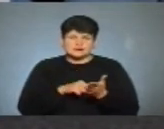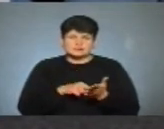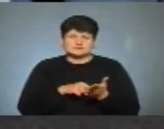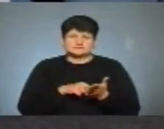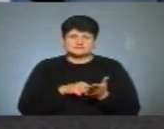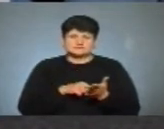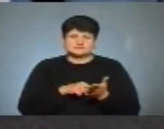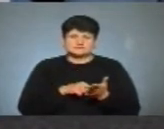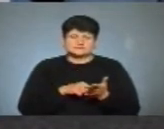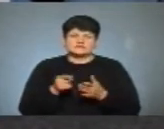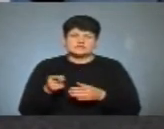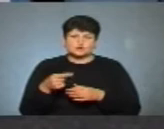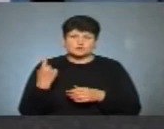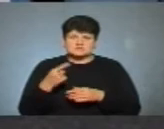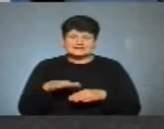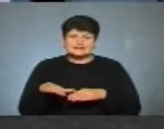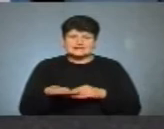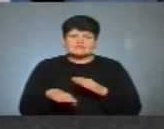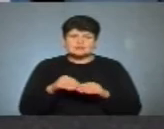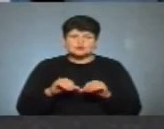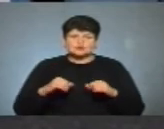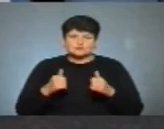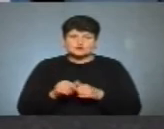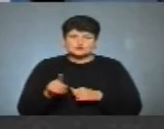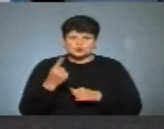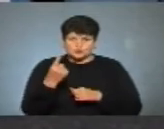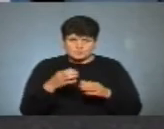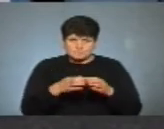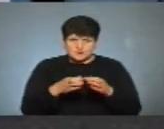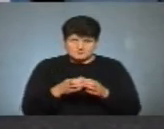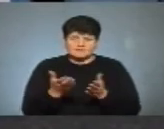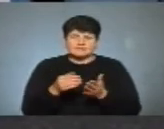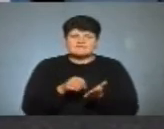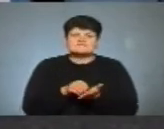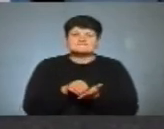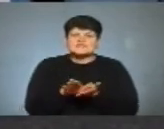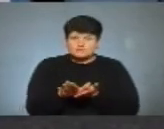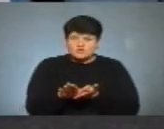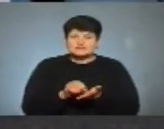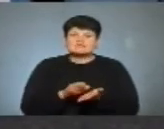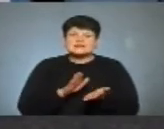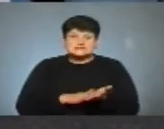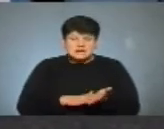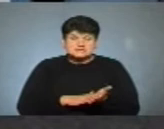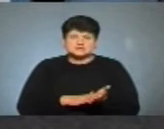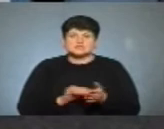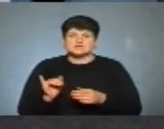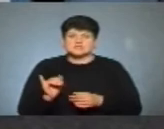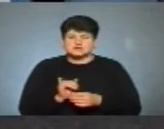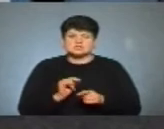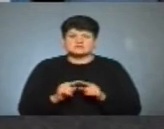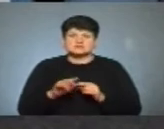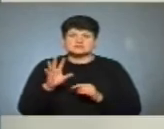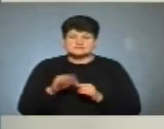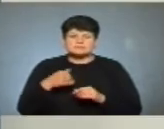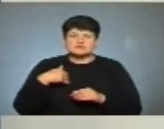Тернопільській обласній ТВК щодо однієї партії, які відмовили в реєстрації, і скоріш за